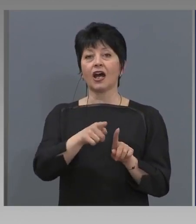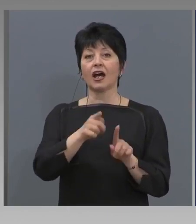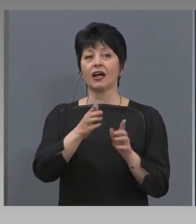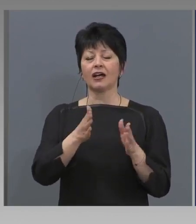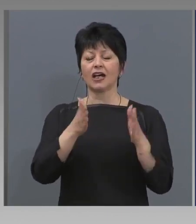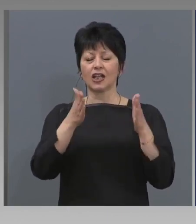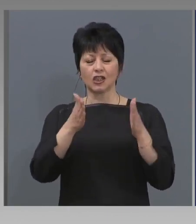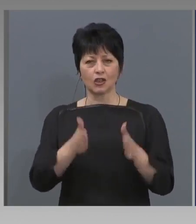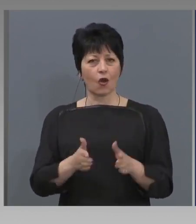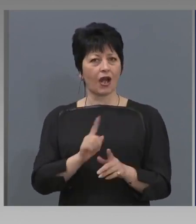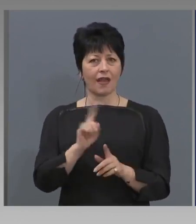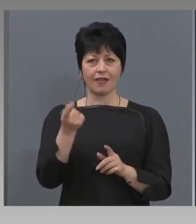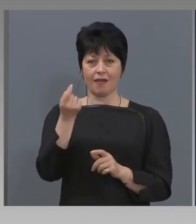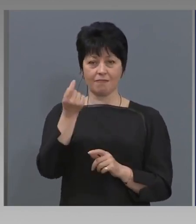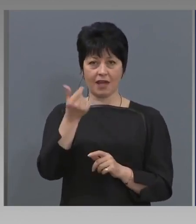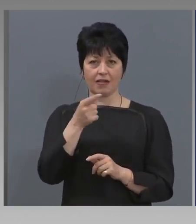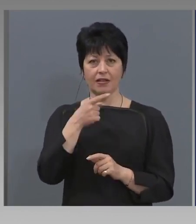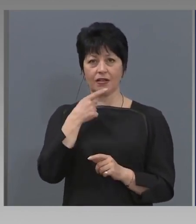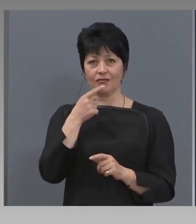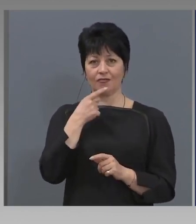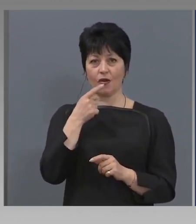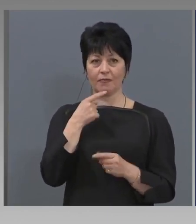за почти 3-3 месечи.